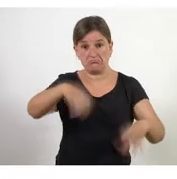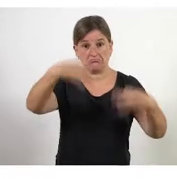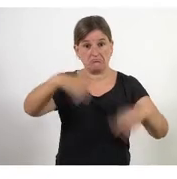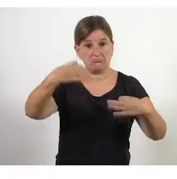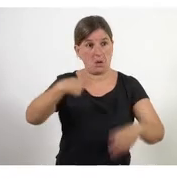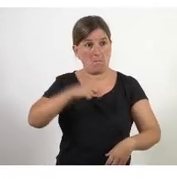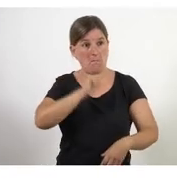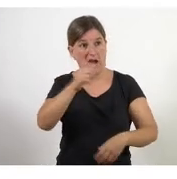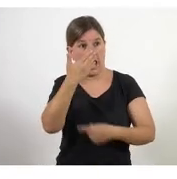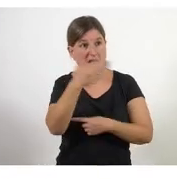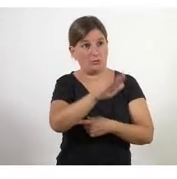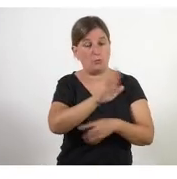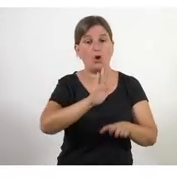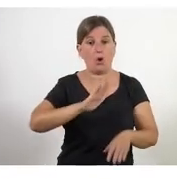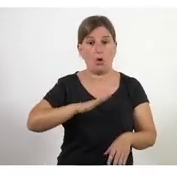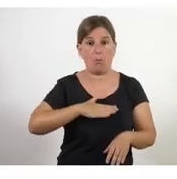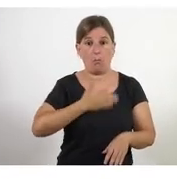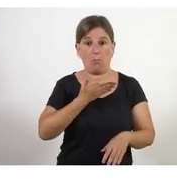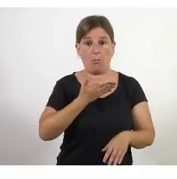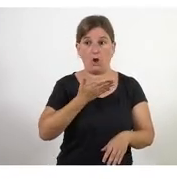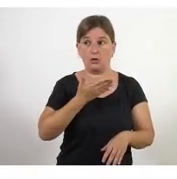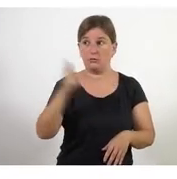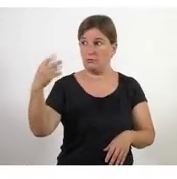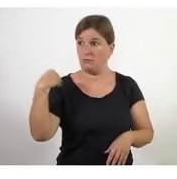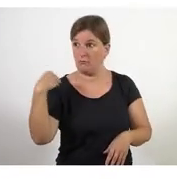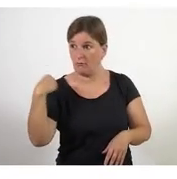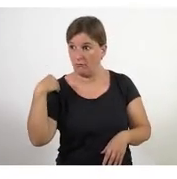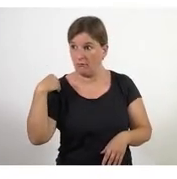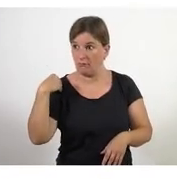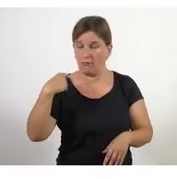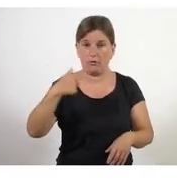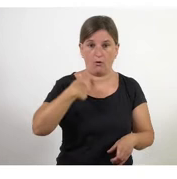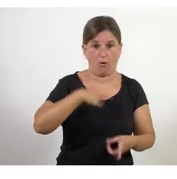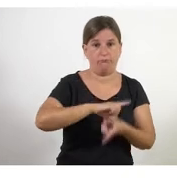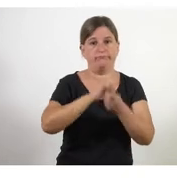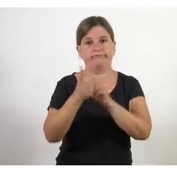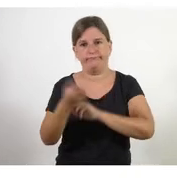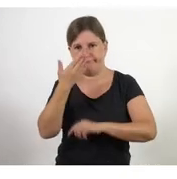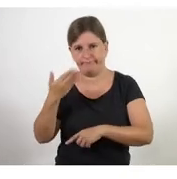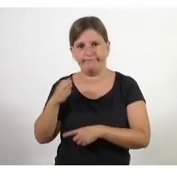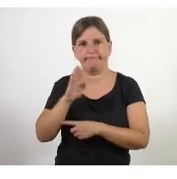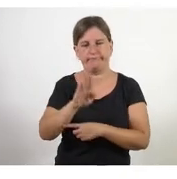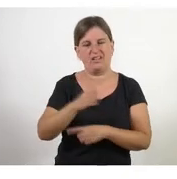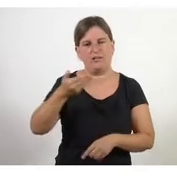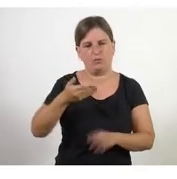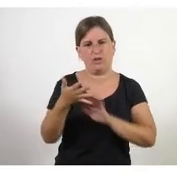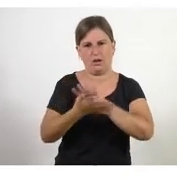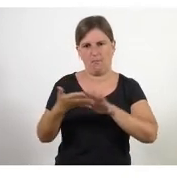meus comportaments però potser ha canviat la meva forma de fer i és bo que ho puguem parlar